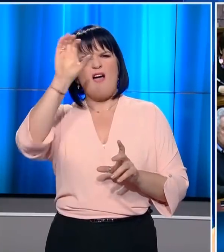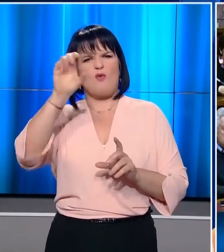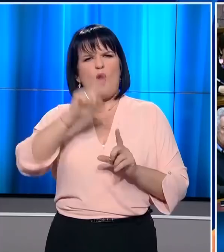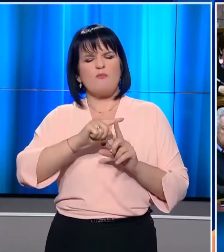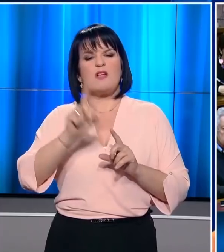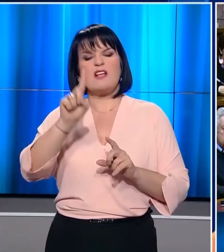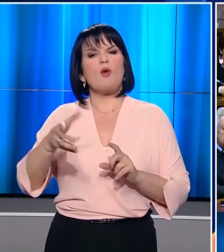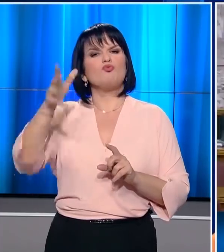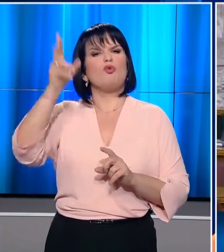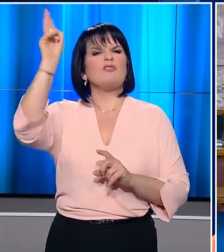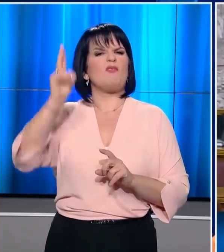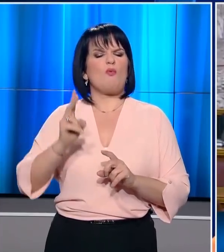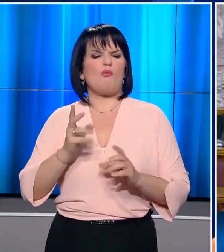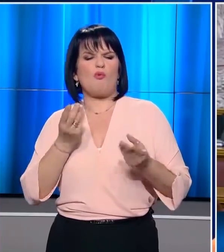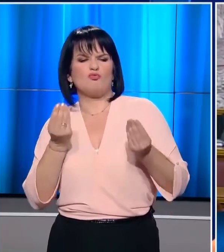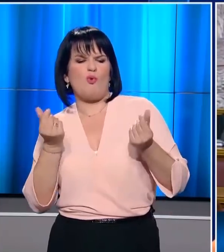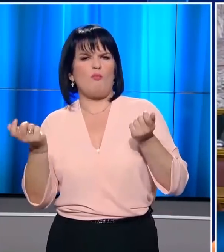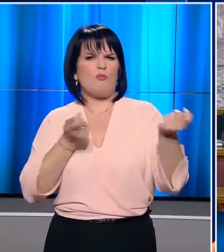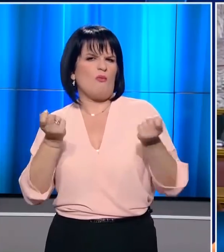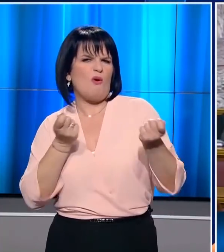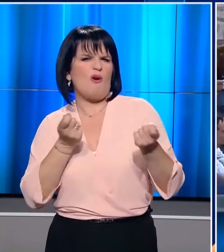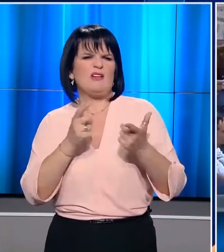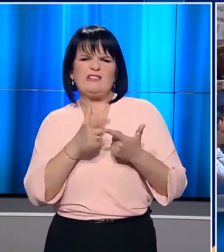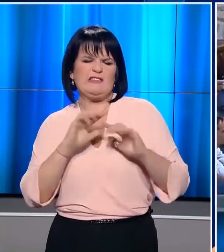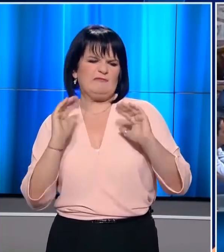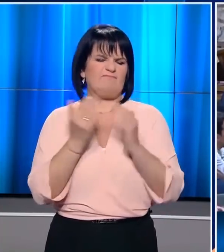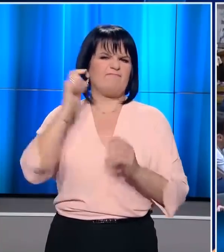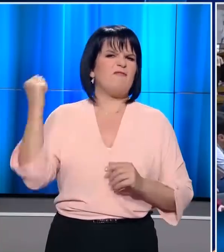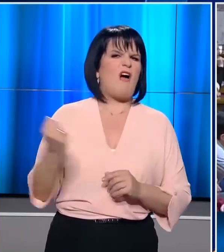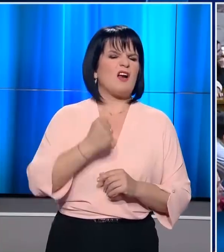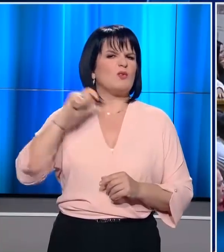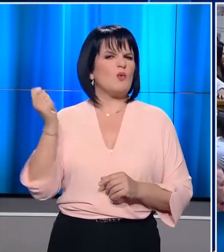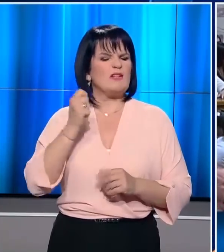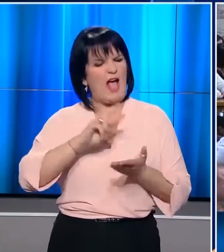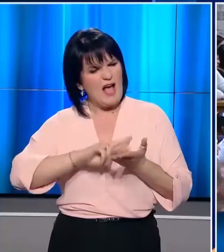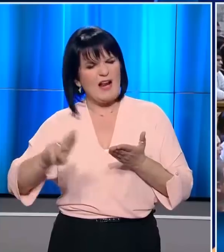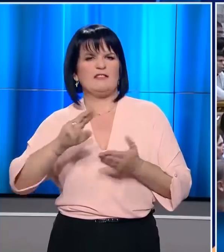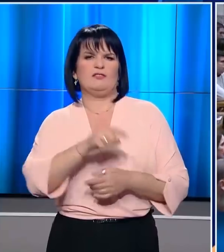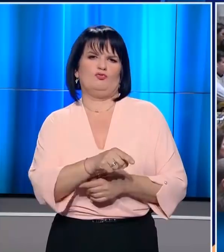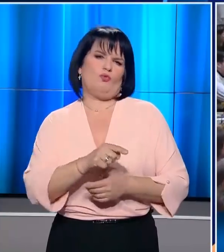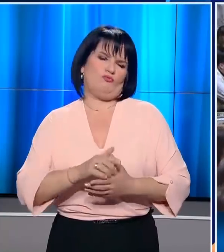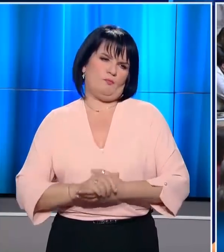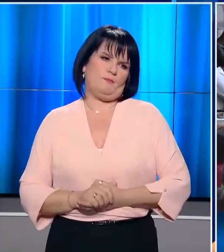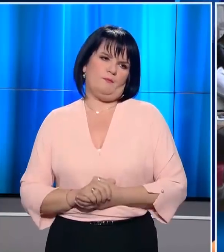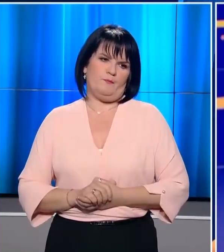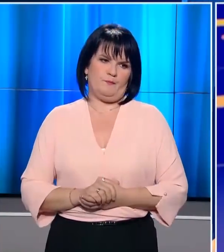προσωπικά τον Κυριάκο Μητσοτάκη για επικοινωνιακή διακήρυση με τη δημιουργία κλίματος εθνικιστικής και ρατσιστικής έκρηξης, όπως είπε.